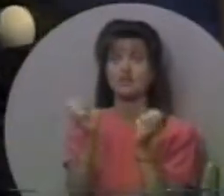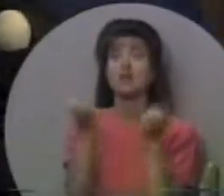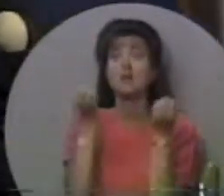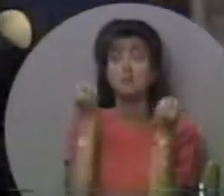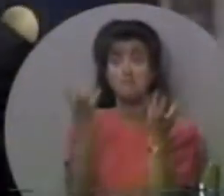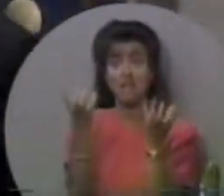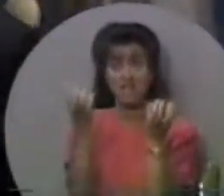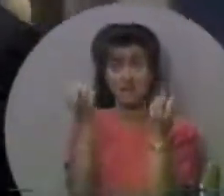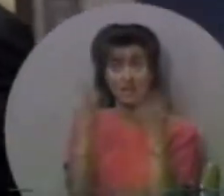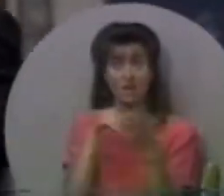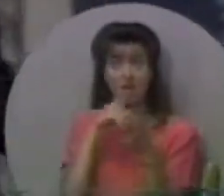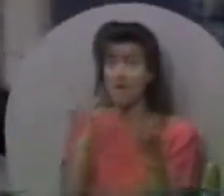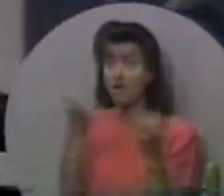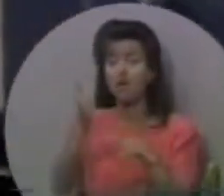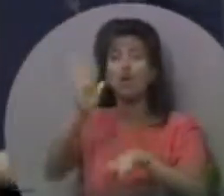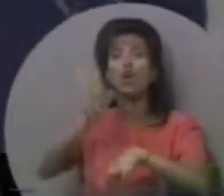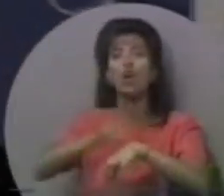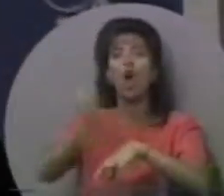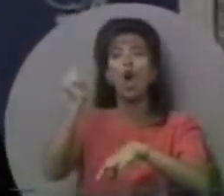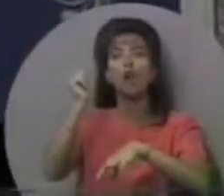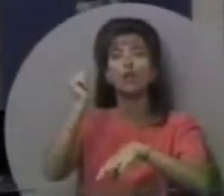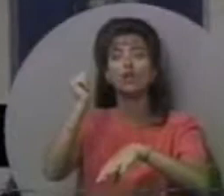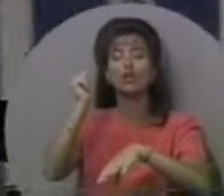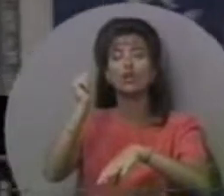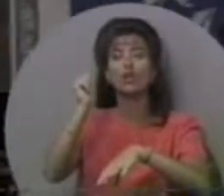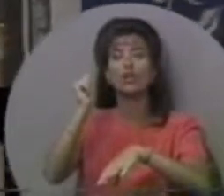покликаних.